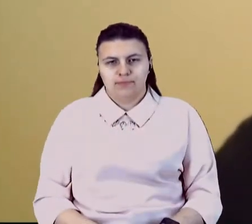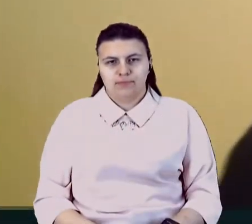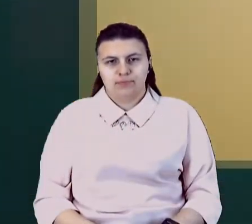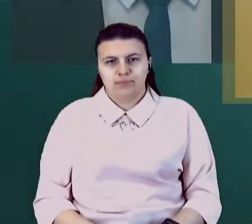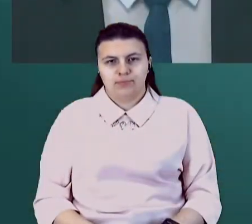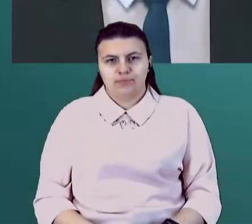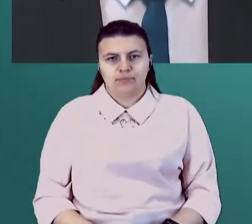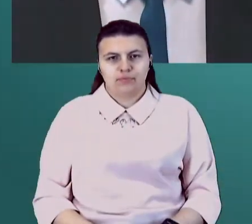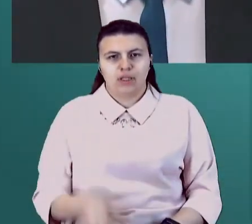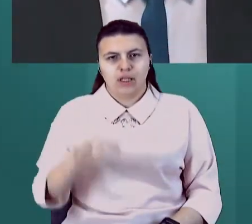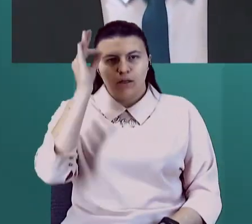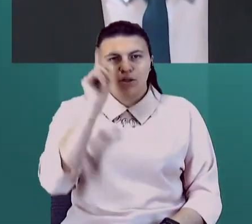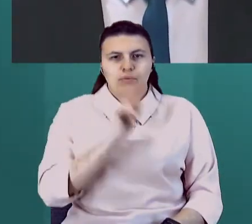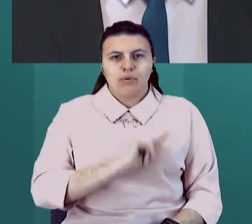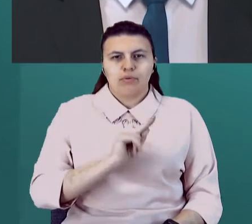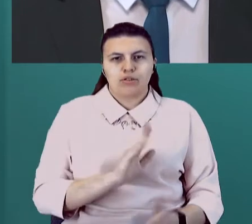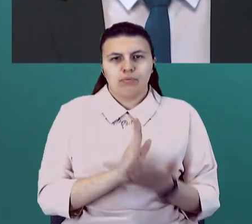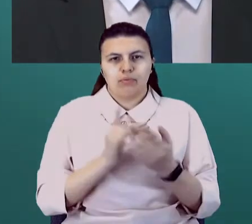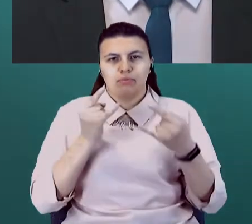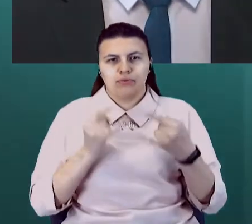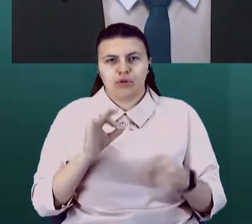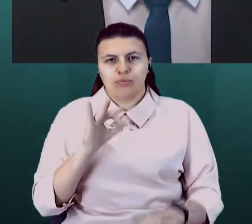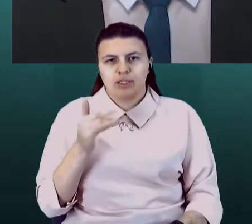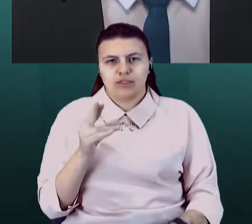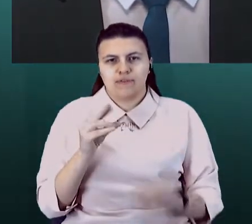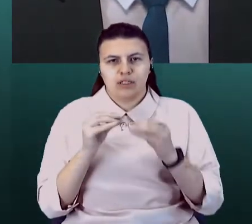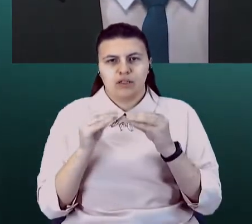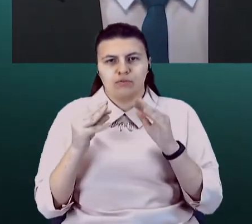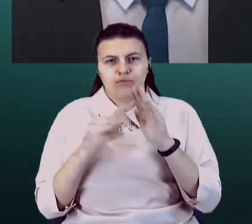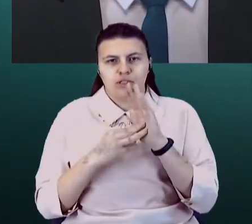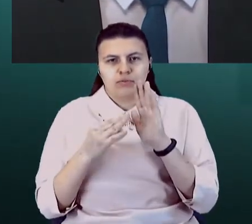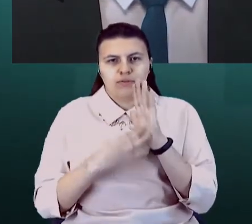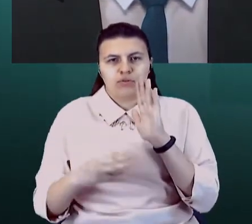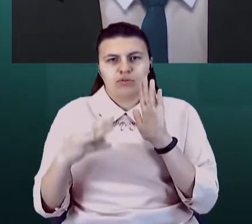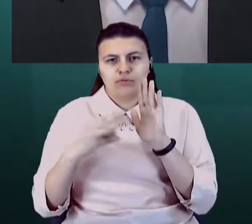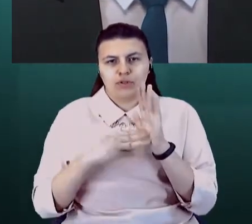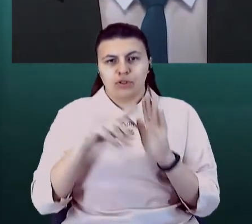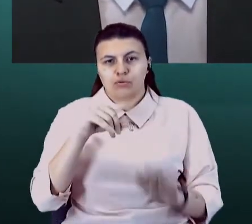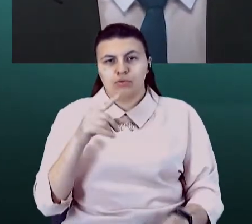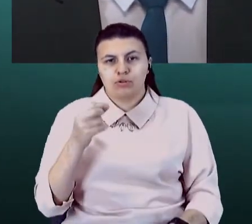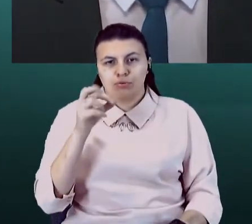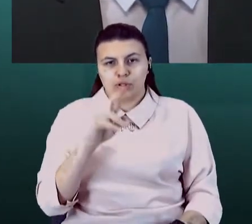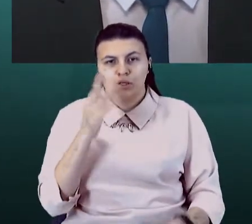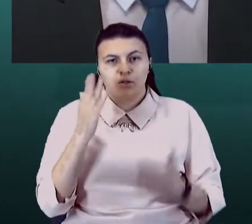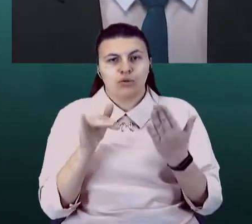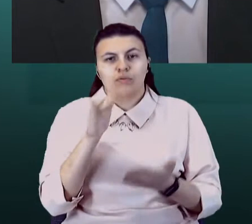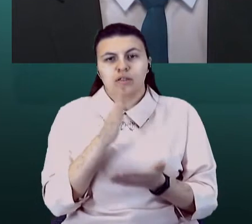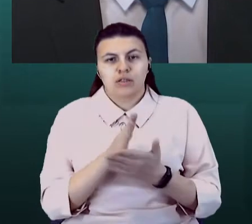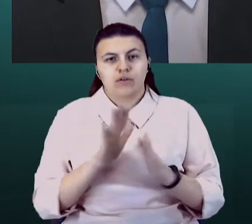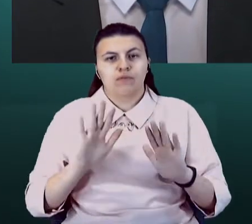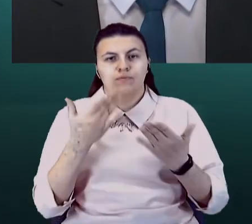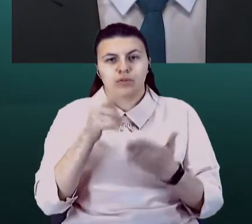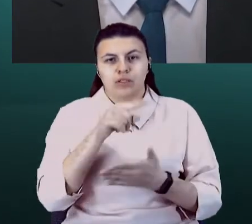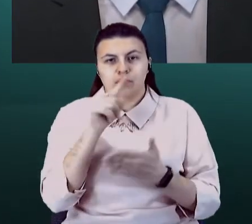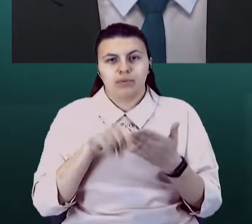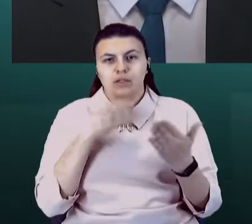Нагадаю, що ми працюємо в прямому ефірі 050 210 898 – це номер нашої студії. Якщо у вас є раптово запитання, то обов